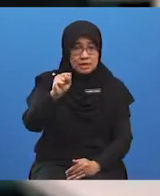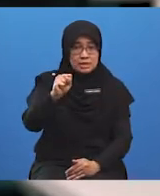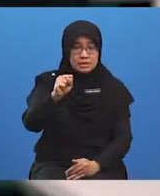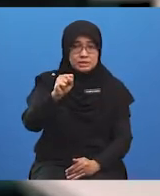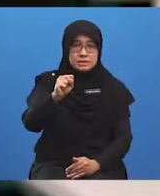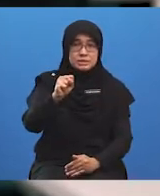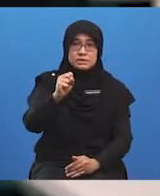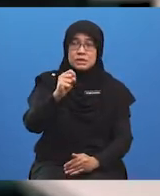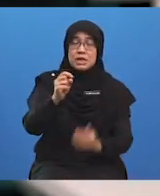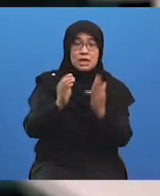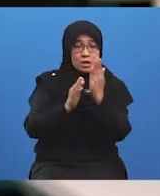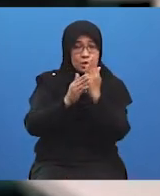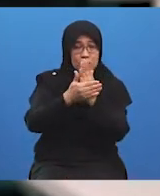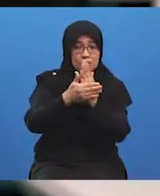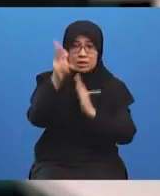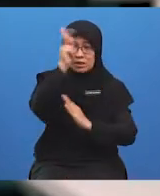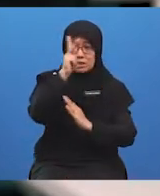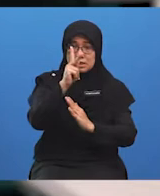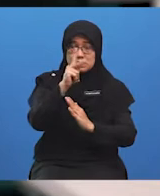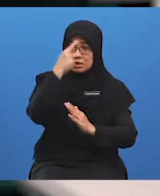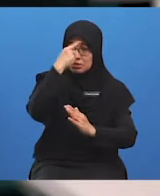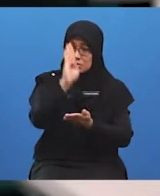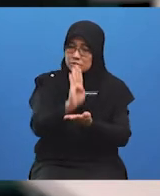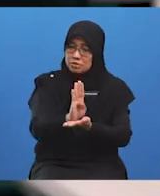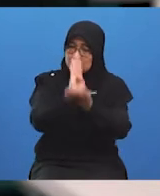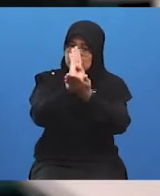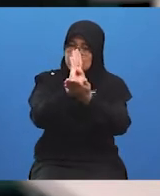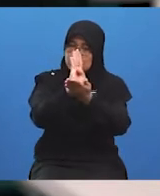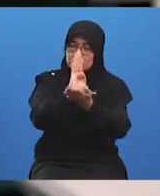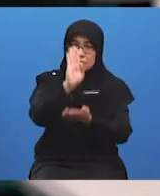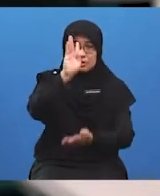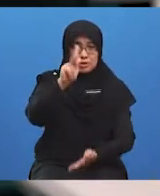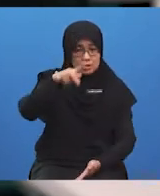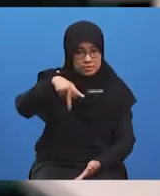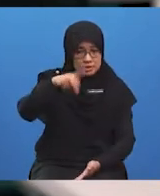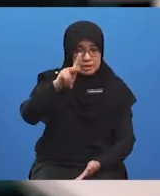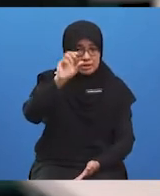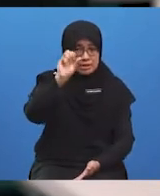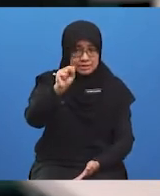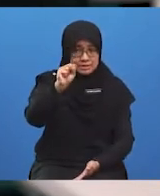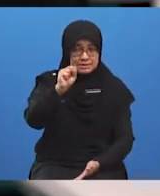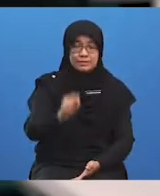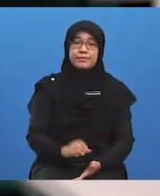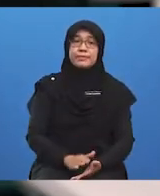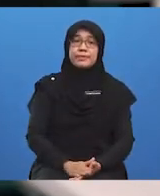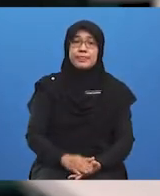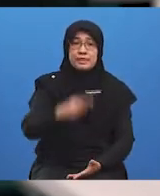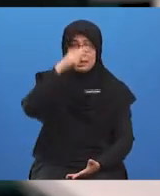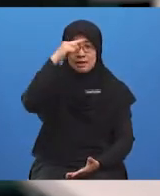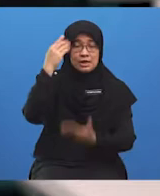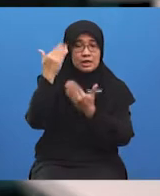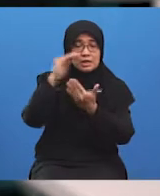membantu perkembangan PKS. Cikgu harap semua pelajar sudah dapat memahami dengan